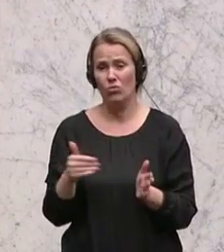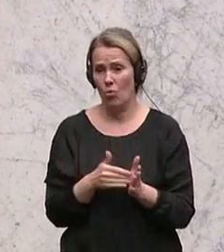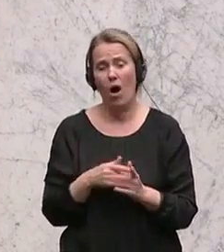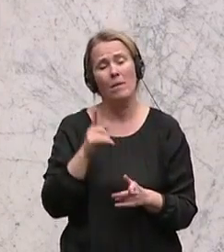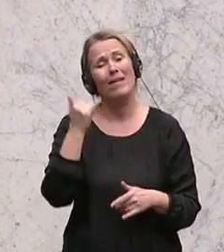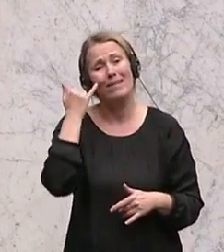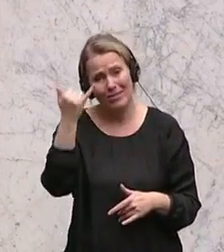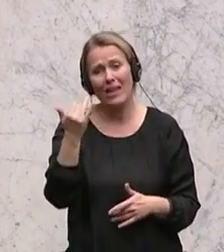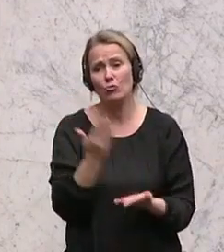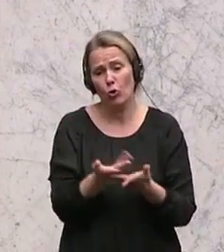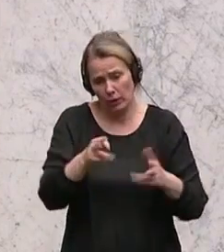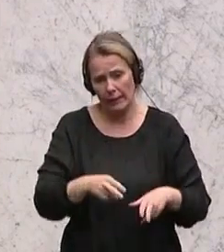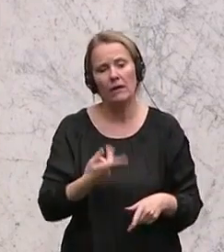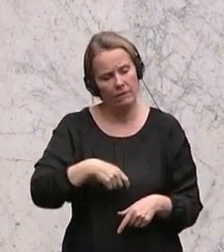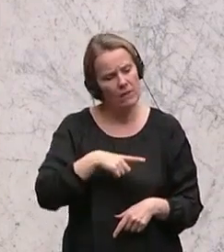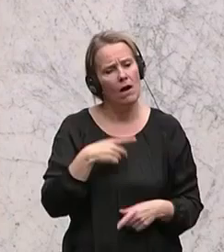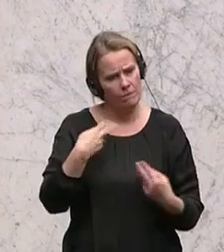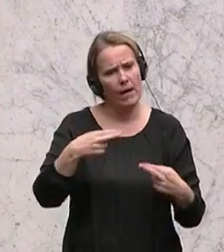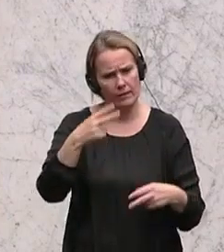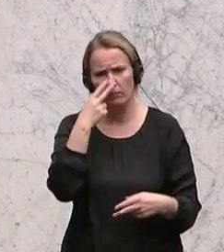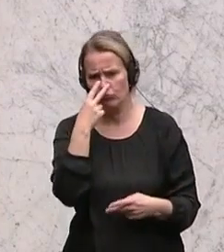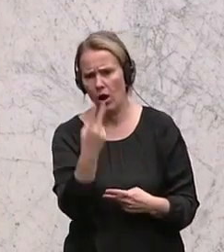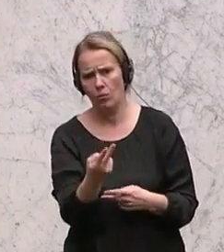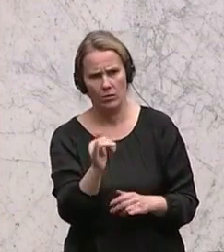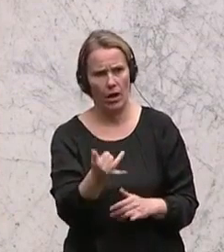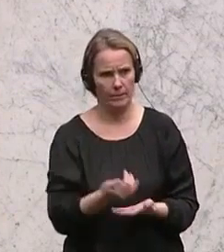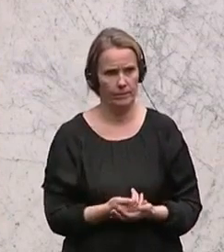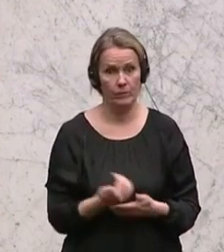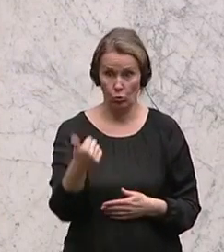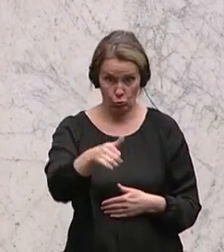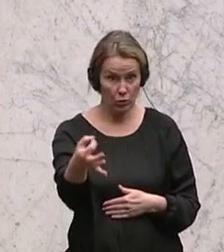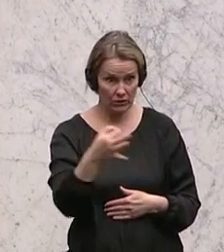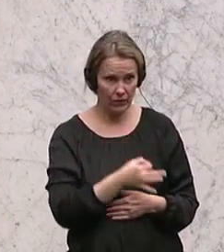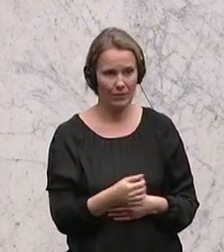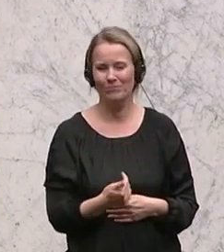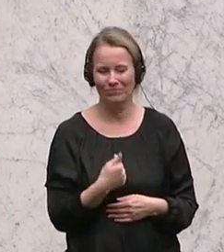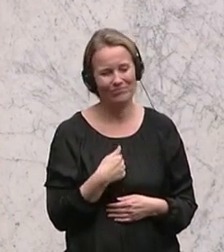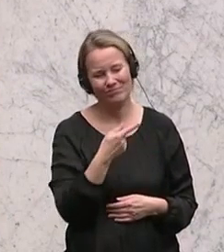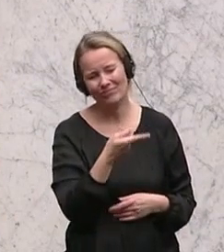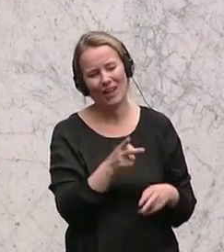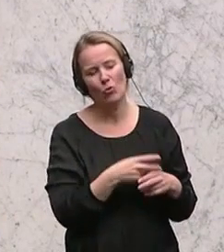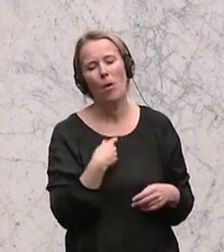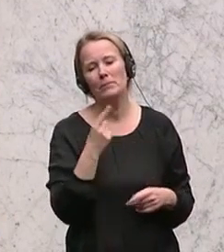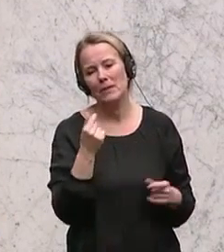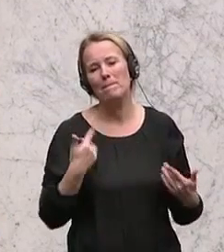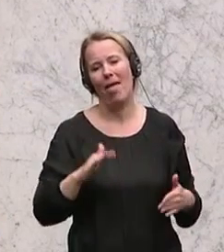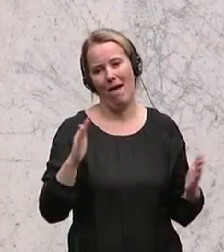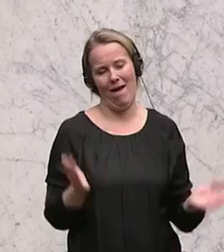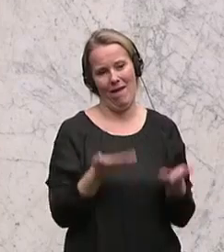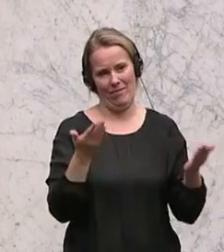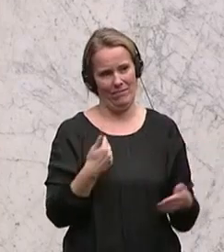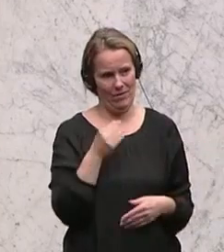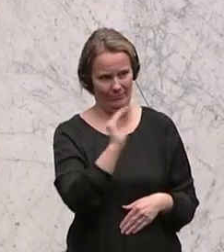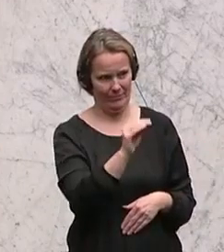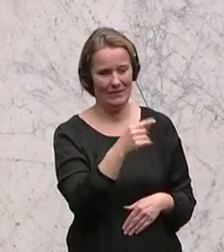richtig und darum wird es auch von uns weiter verfolgt. Zusatzfrage? Ja, ich mache es Ihnen ein wenig leichter, Herr Minister. Sie